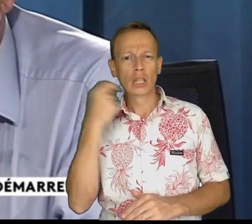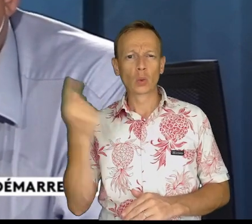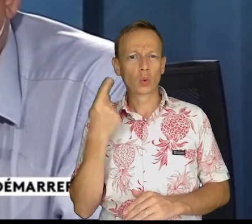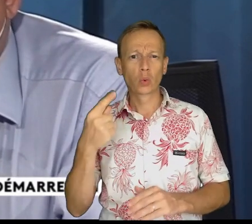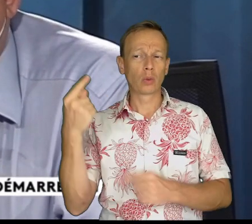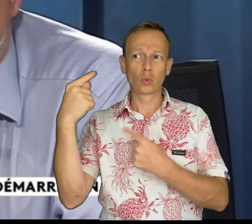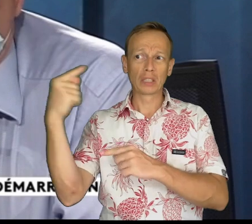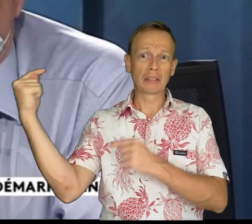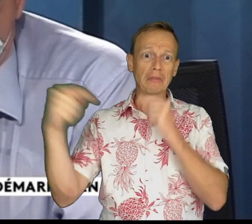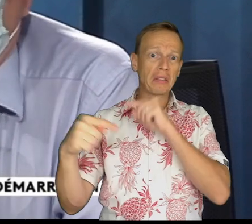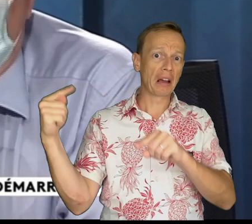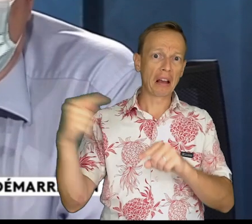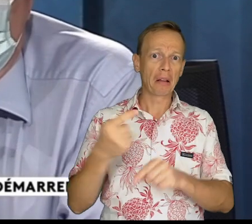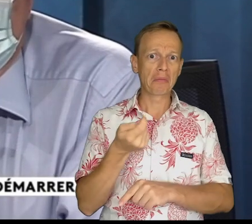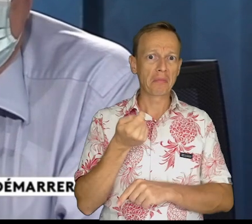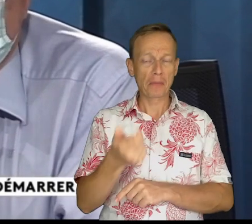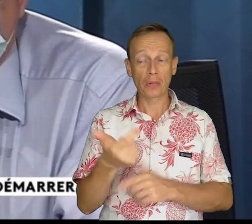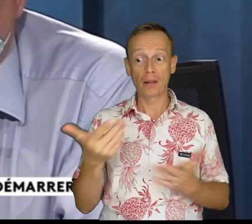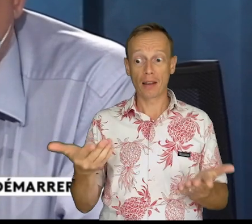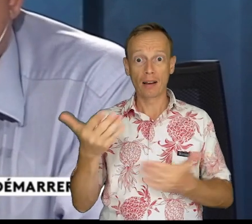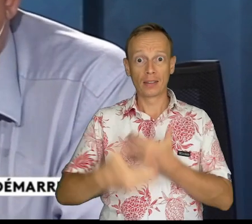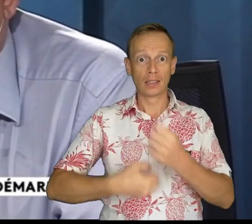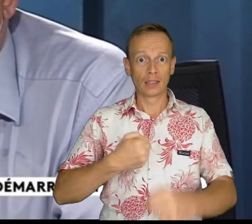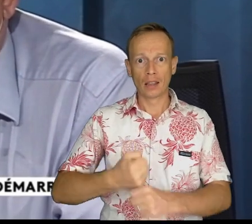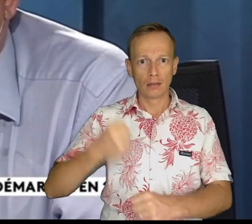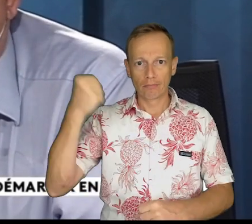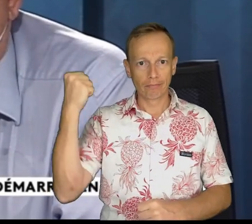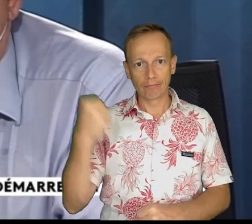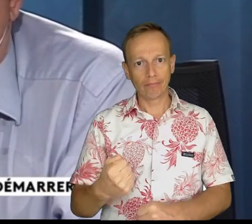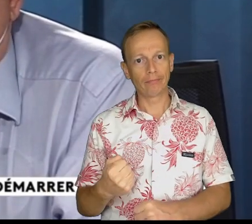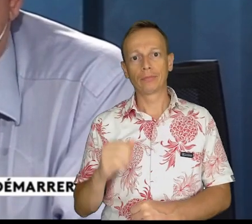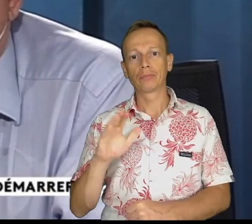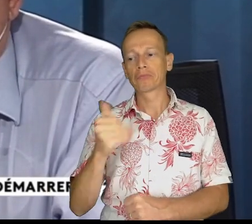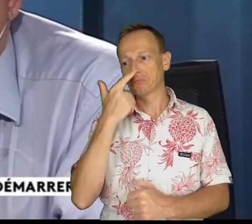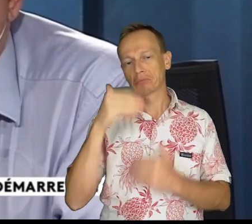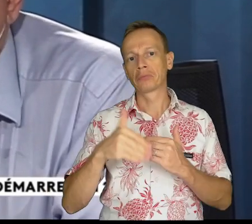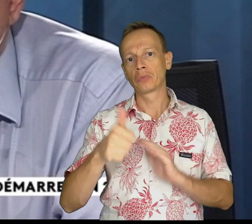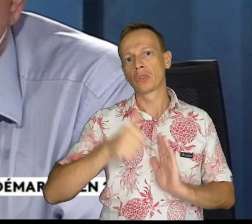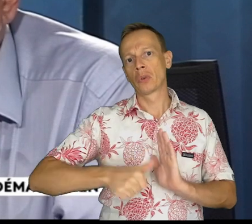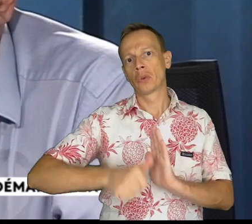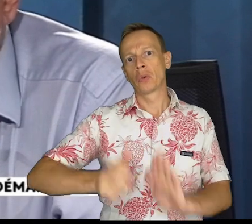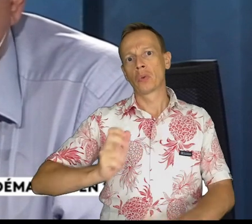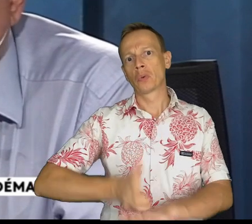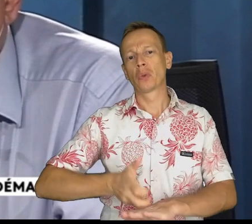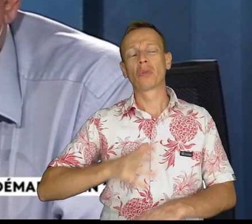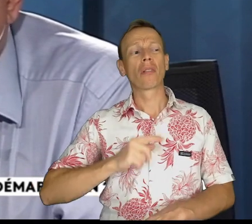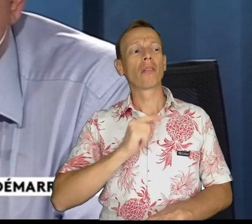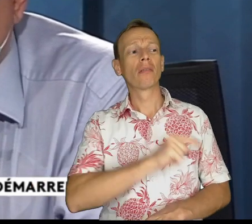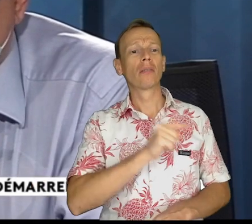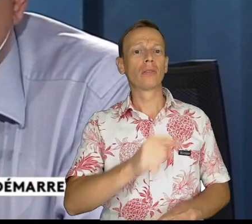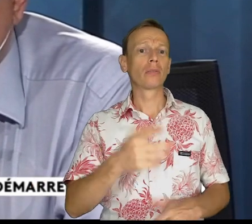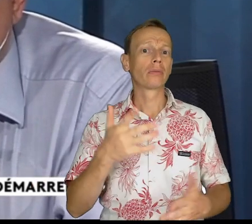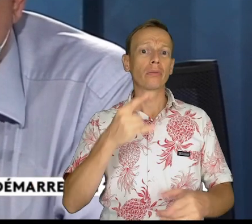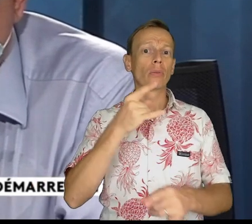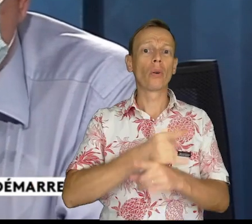plus calme. Il est encore plus cette année. Donc les mois vont être vraiment difficiles. Il y des hôtels qui partent d